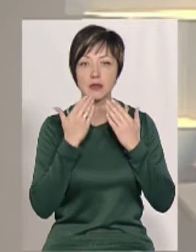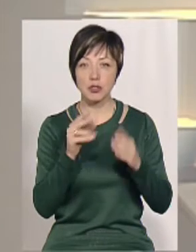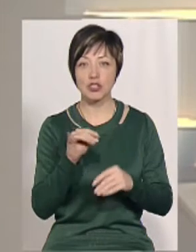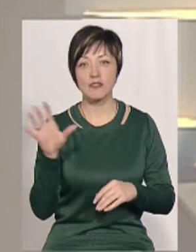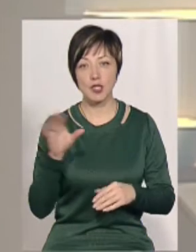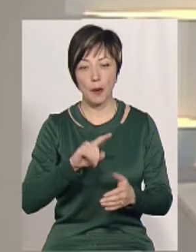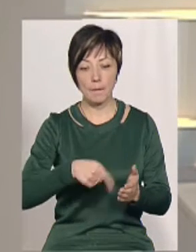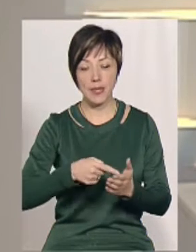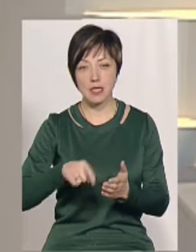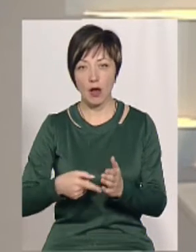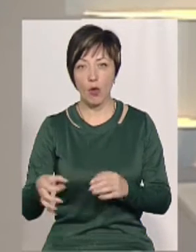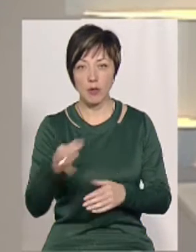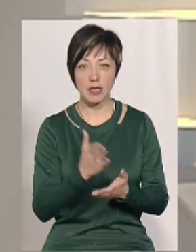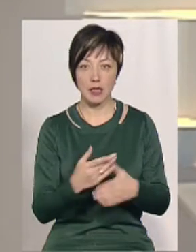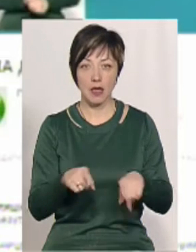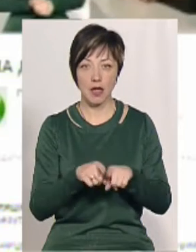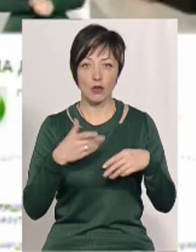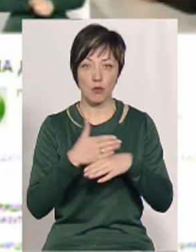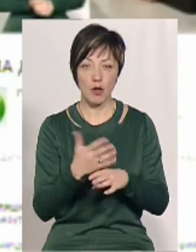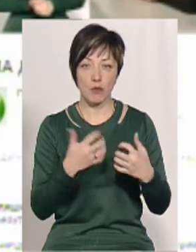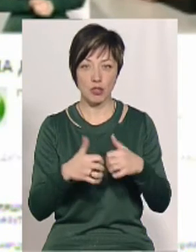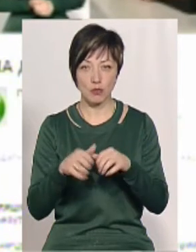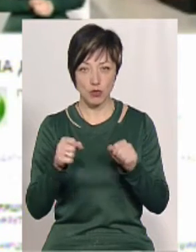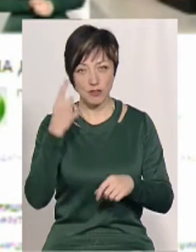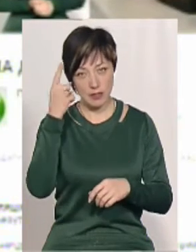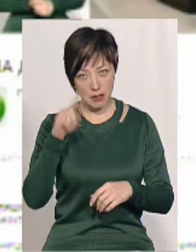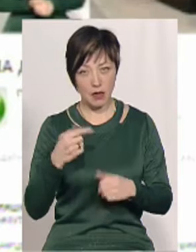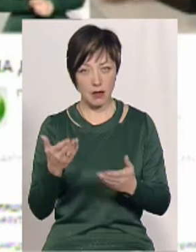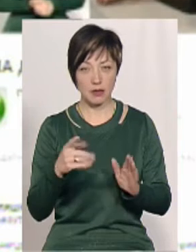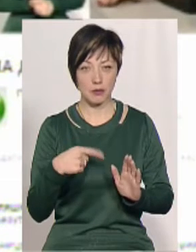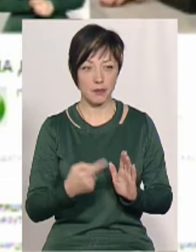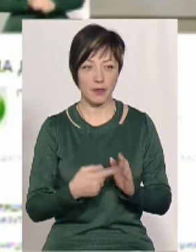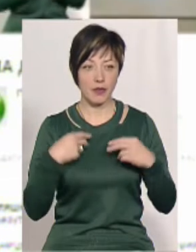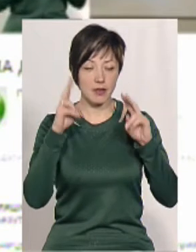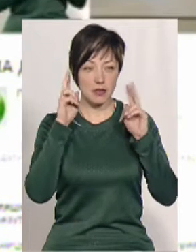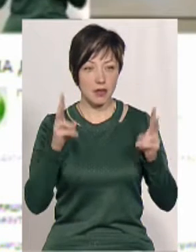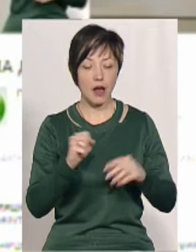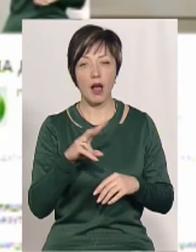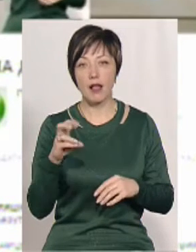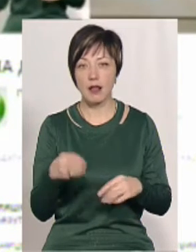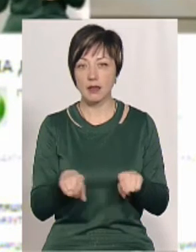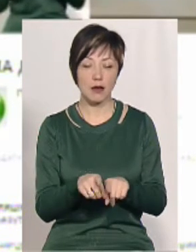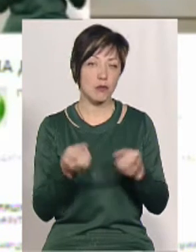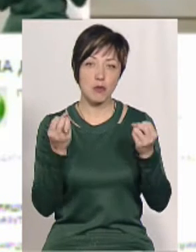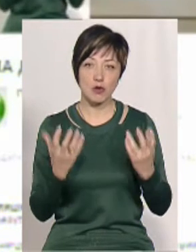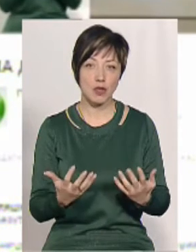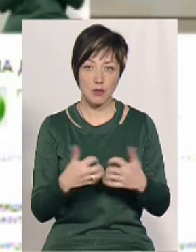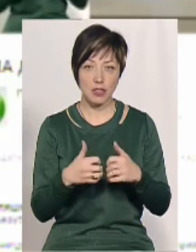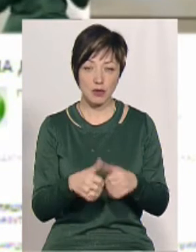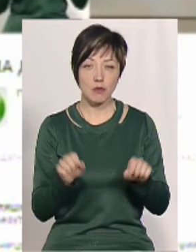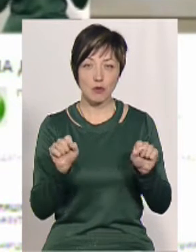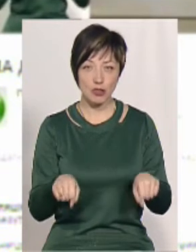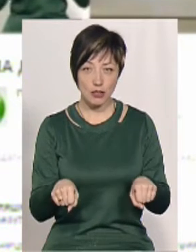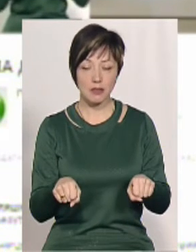всіх містах в області є такі дробильні машини. Можливо, вам відомо? Мені не відомо, але вона настільки проста, що не